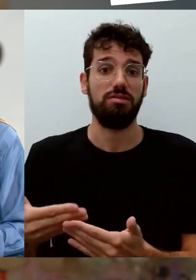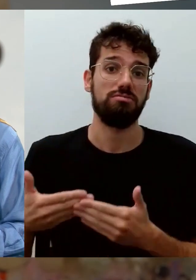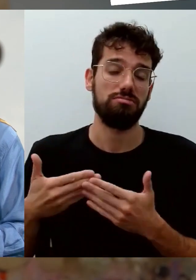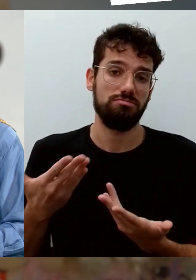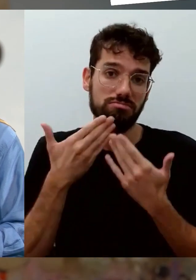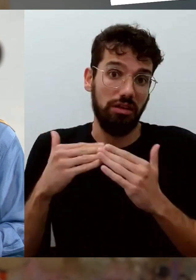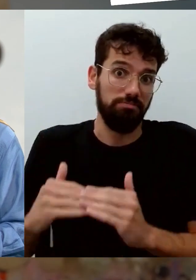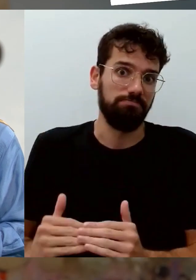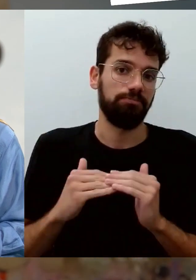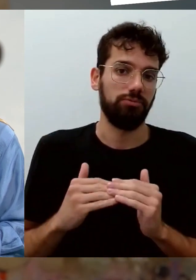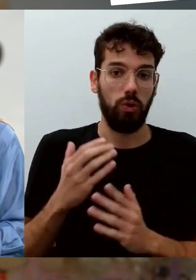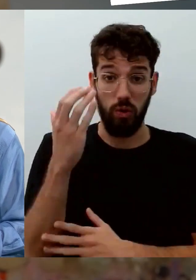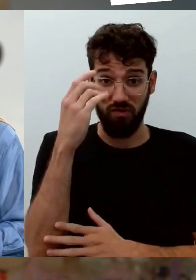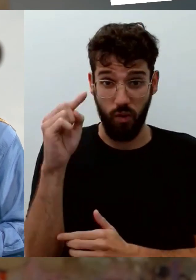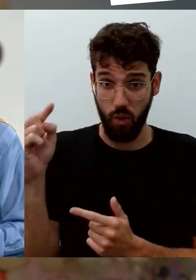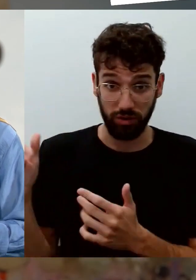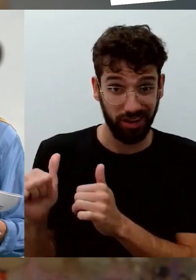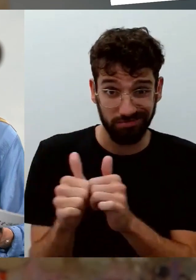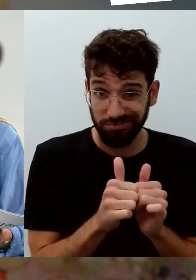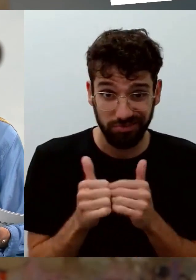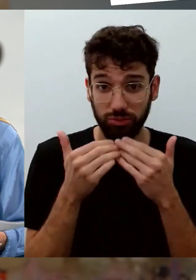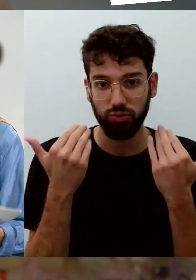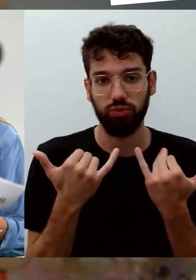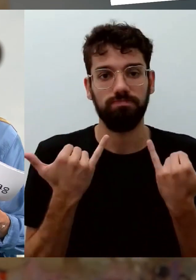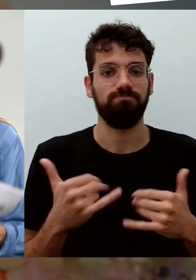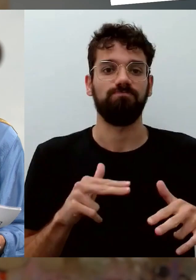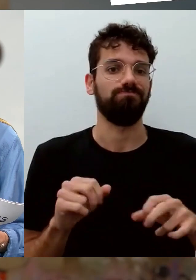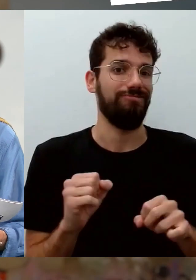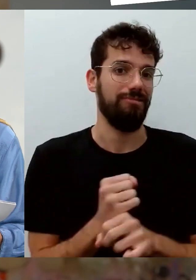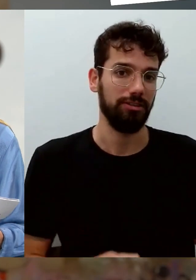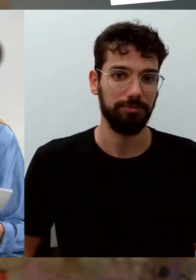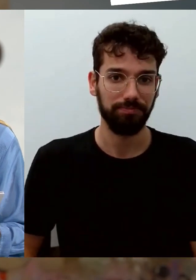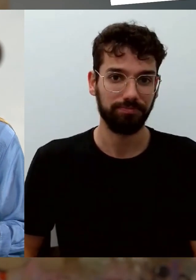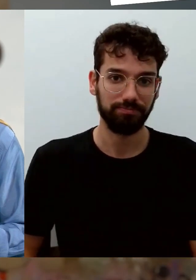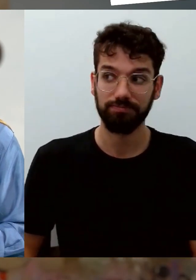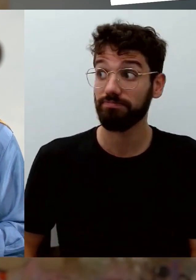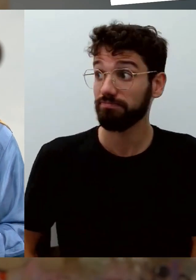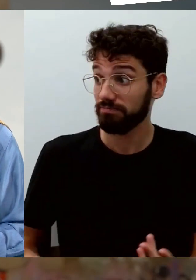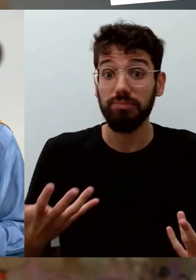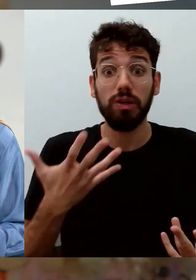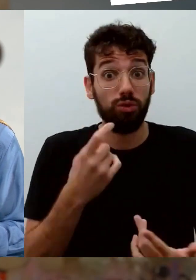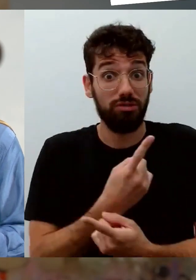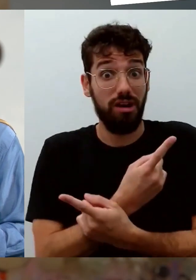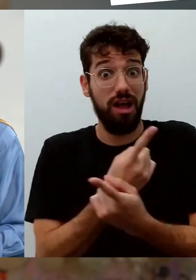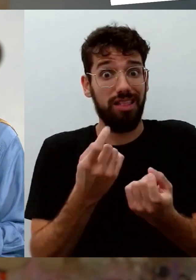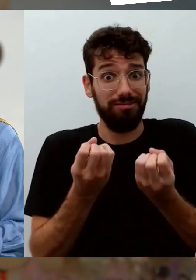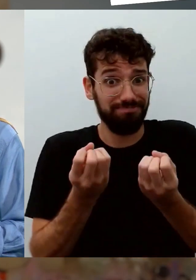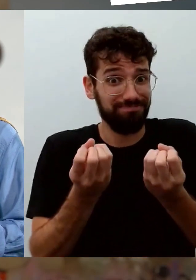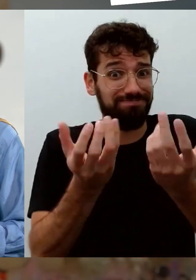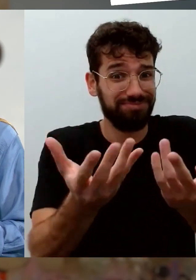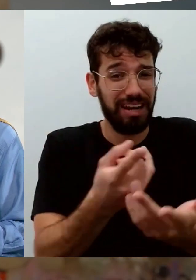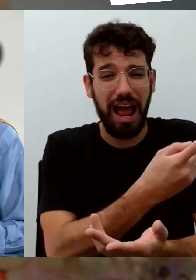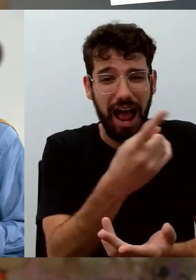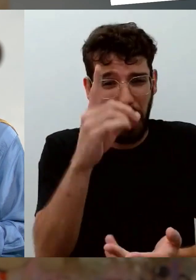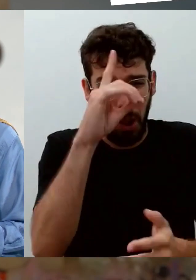Aktionstag nicht möglich. Genau. damit der Digitaltag auch ganz viele Menschen da draußen in Deutschland erreicht, braucht es auch starke Medienpartner.